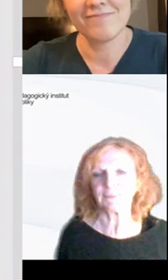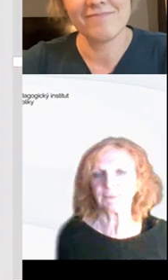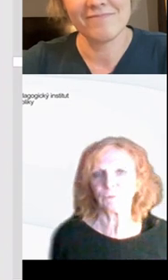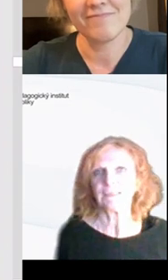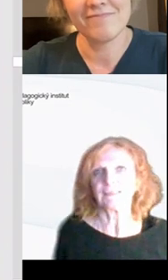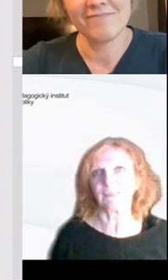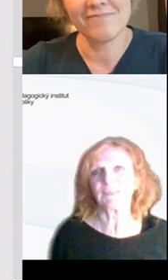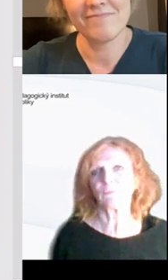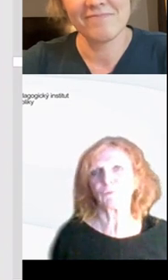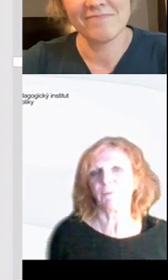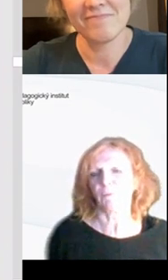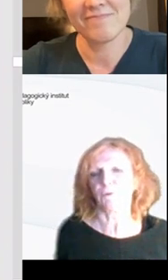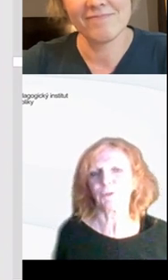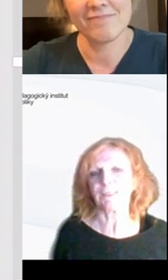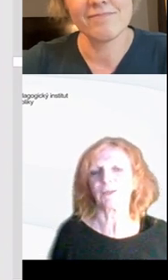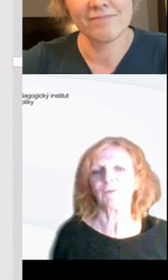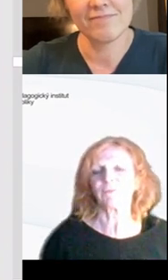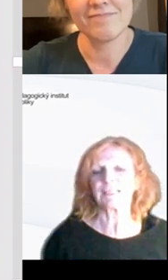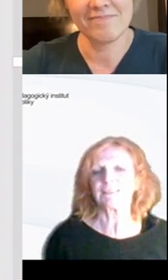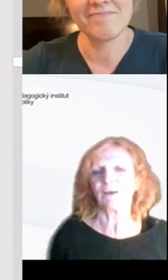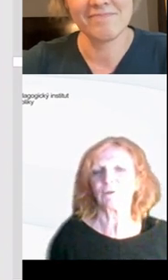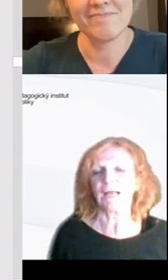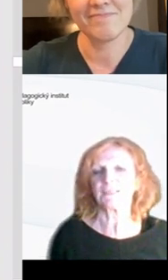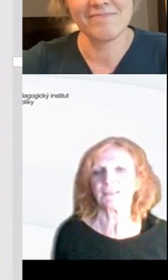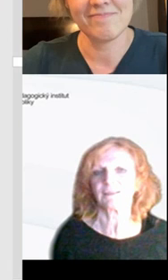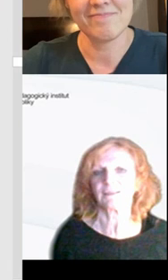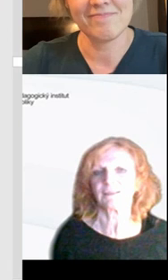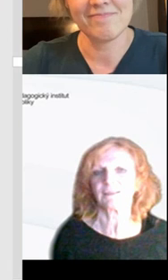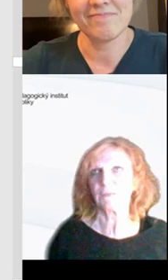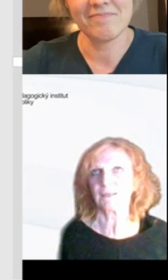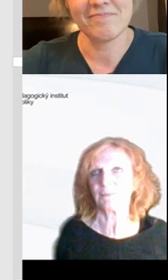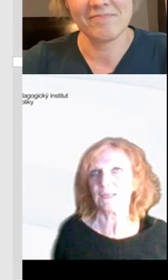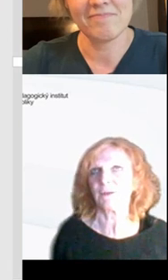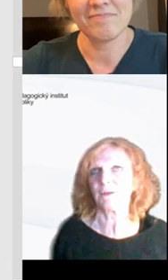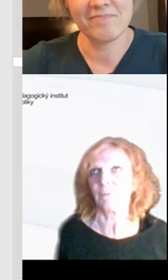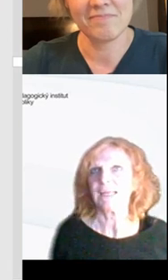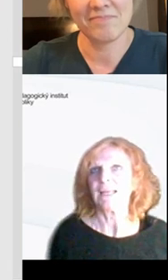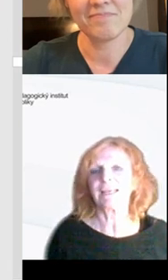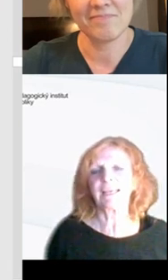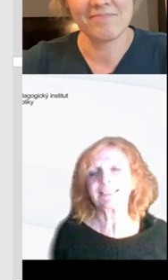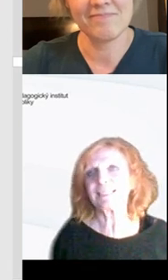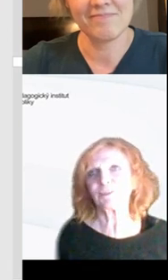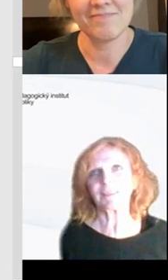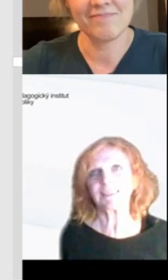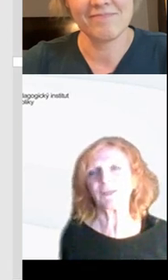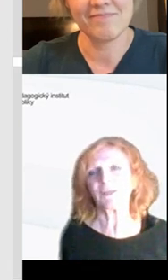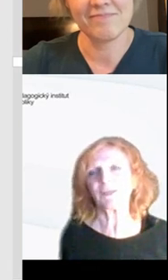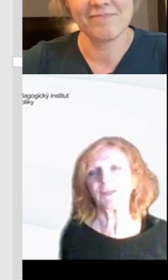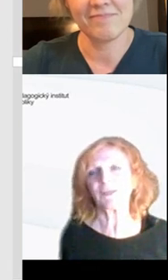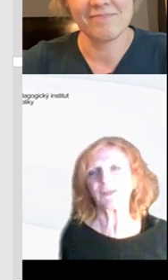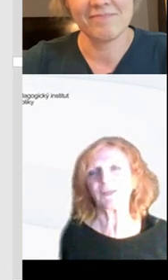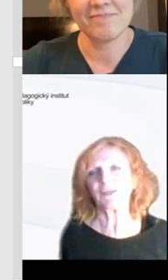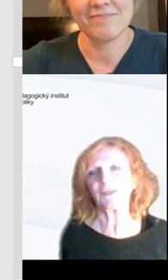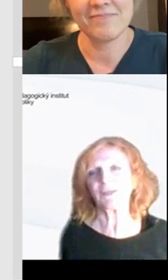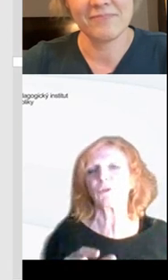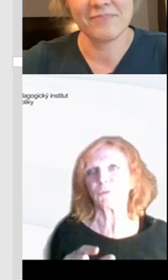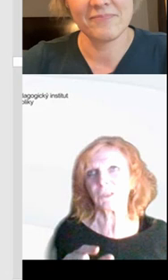hodin v týdnu, tak jim s tím můžeme pomoct. To je taková vize, která od nás z Milou jde směrem k vám. Je jasný, že mezi tím je ještě